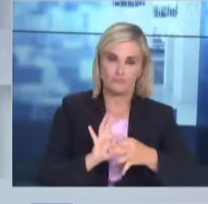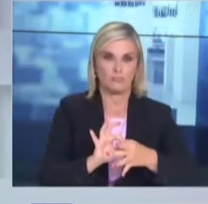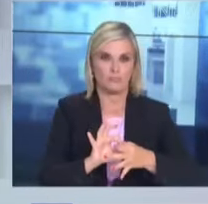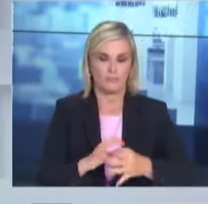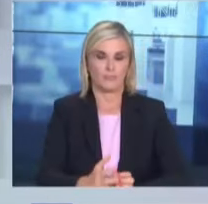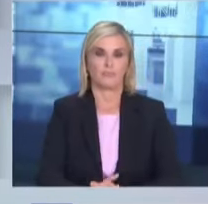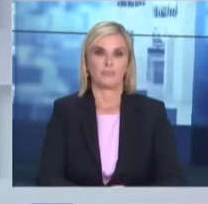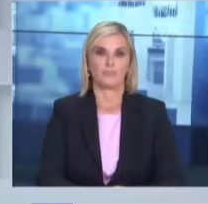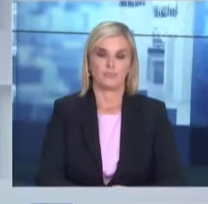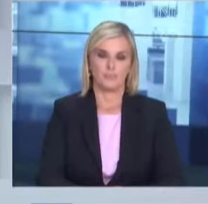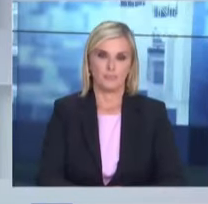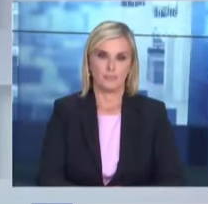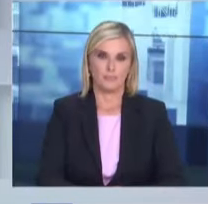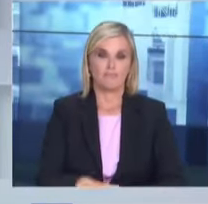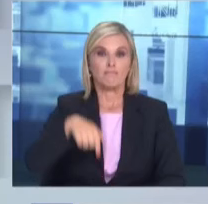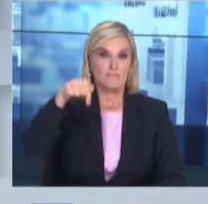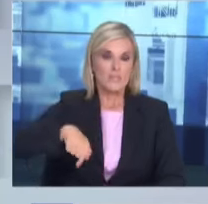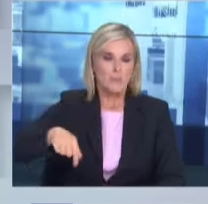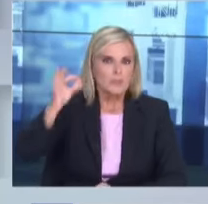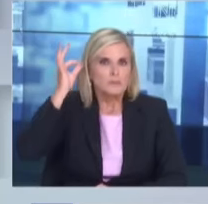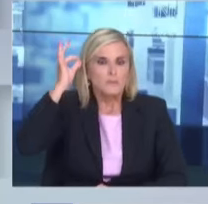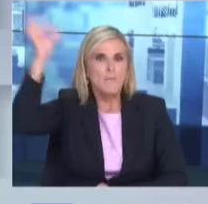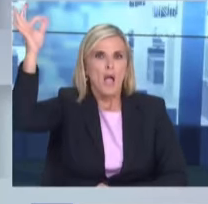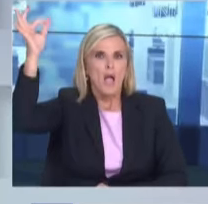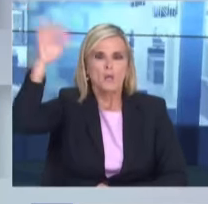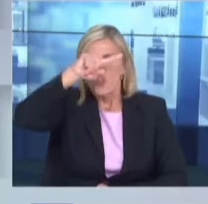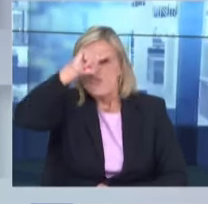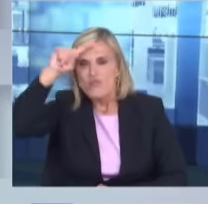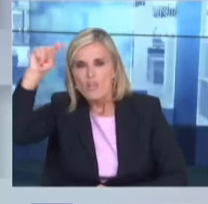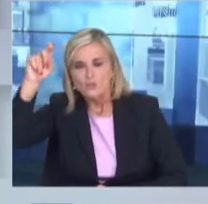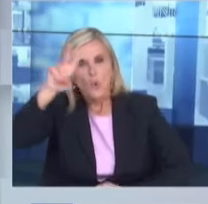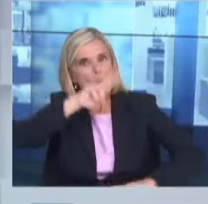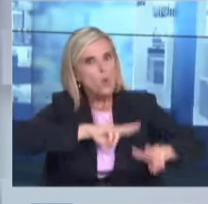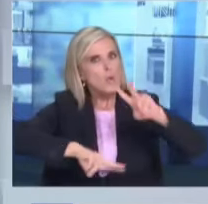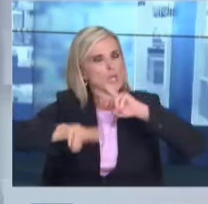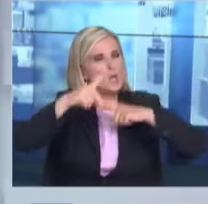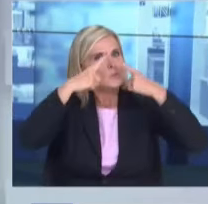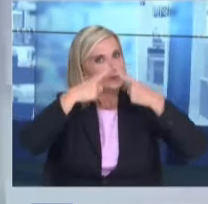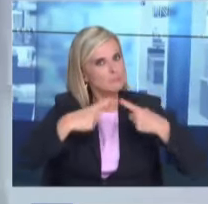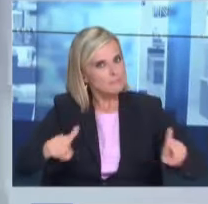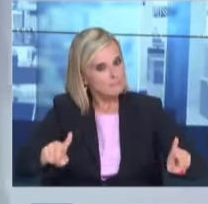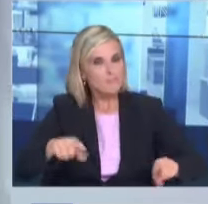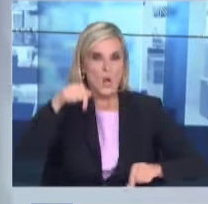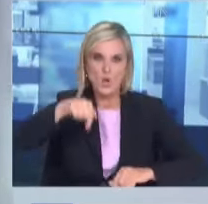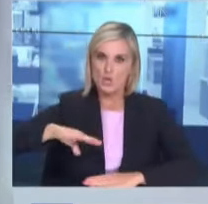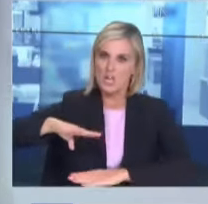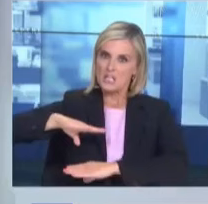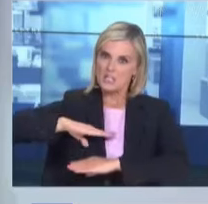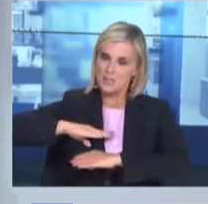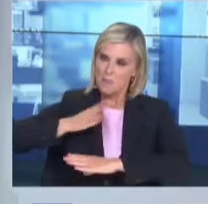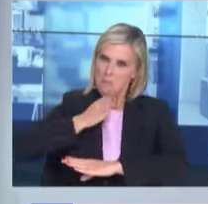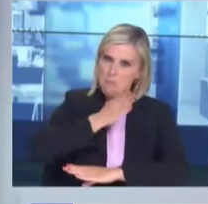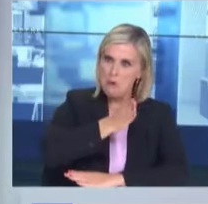σε αυτό το εξαιρετικά σπάνιο και πολύ δύσκολο καιρικό φαινόμενο οι ένοπλες δυνάμεις επιχειρούν στην περιοχή μέχρι